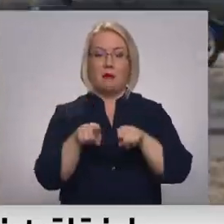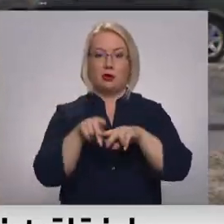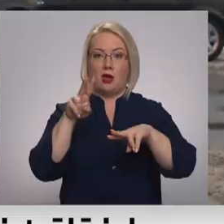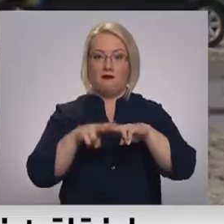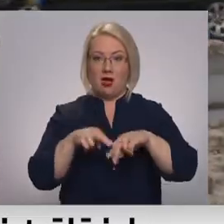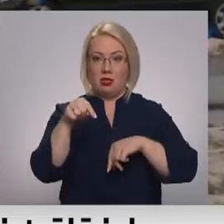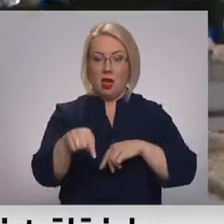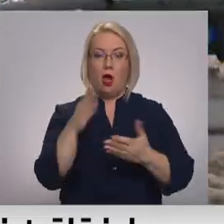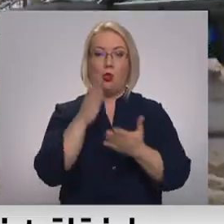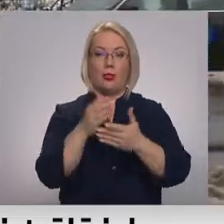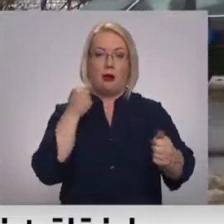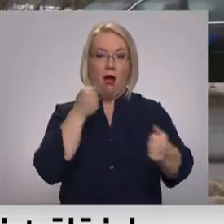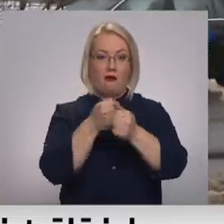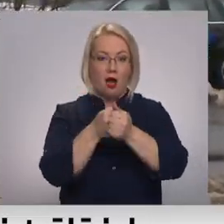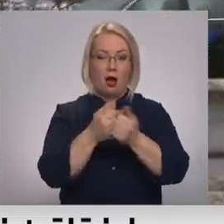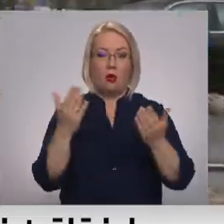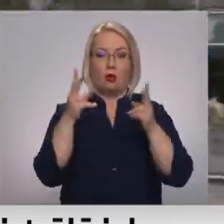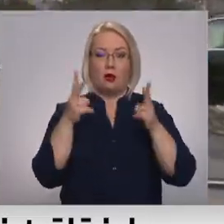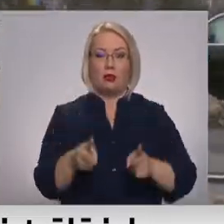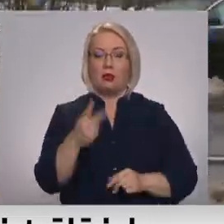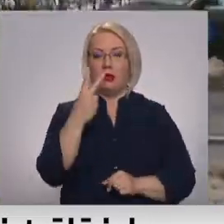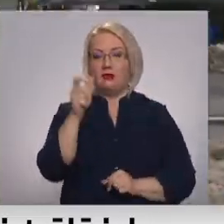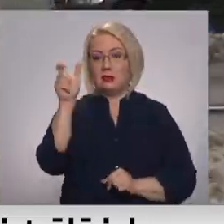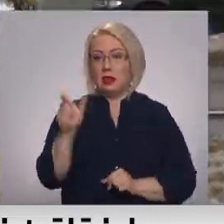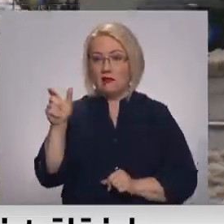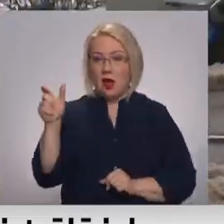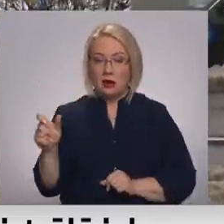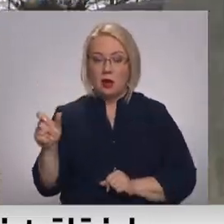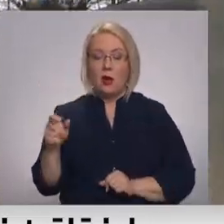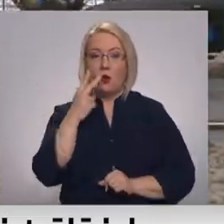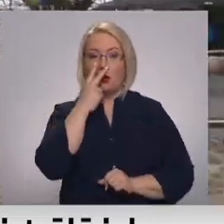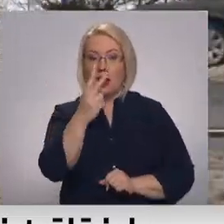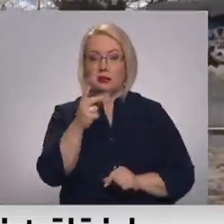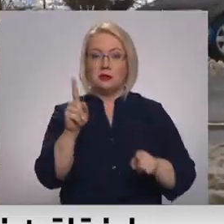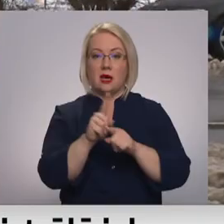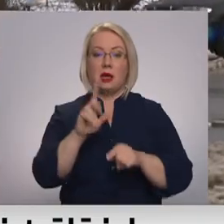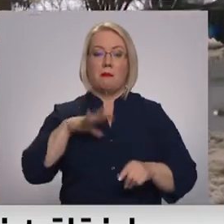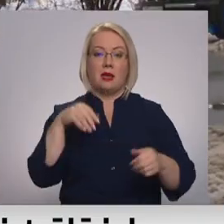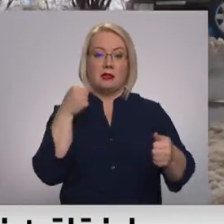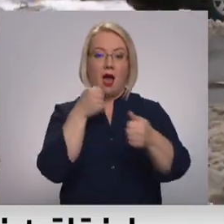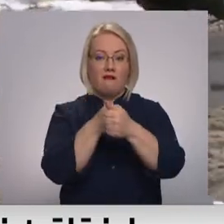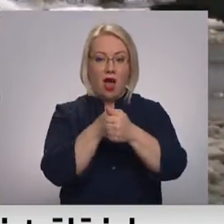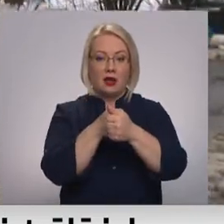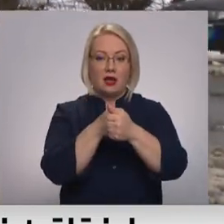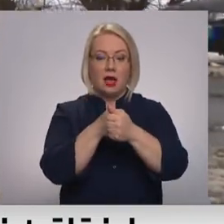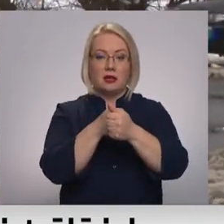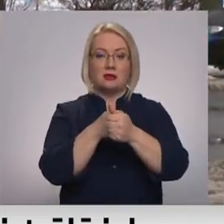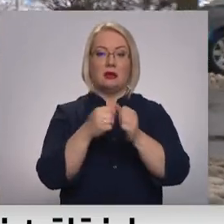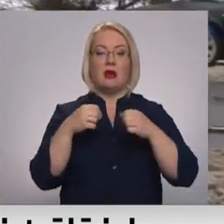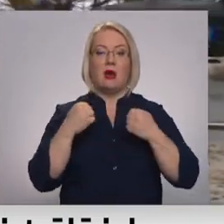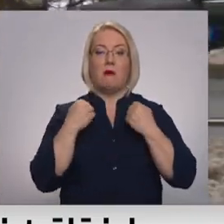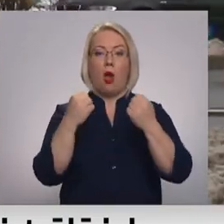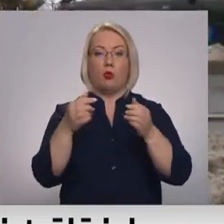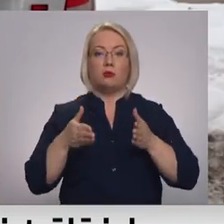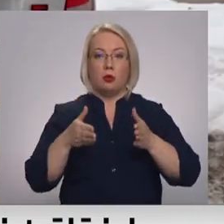notika avārija, kur cietuši divi cilvēki. Un kā redzams arī pēc avārijas, brauktuve nav